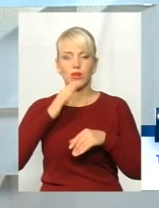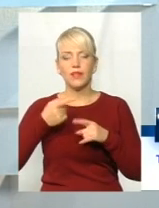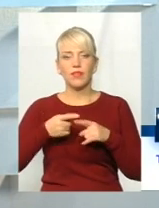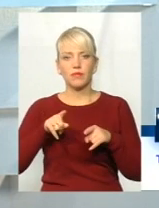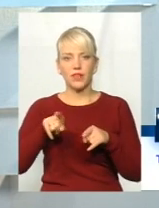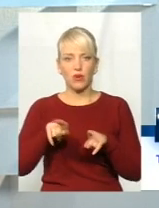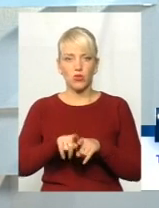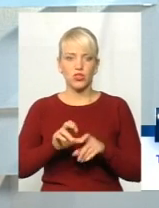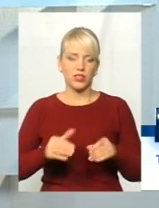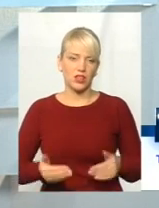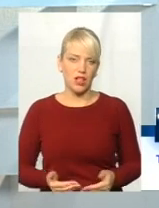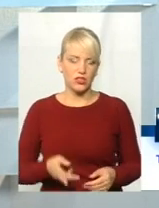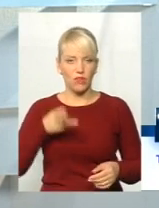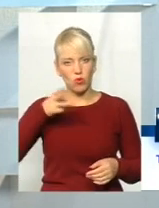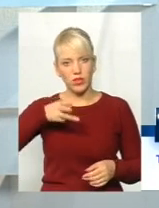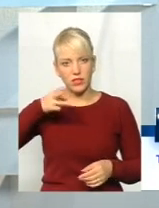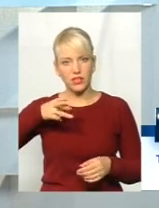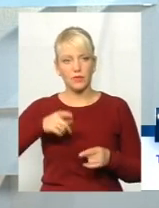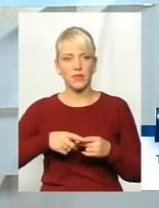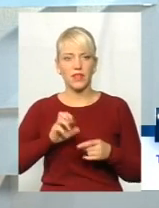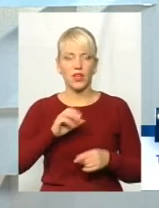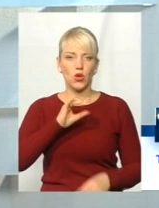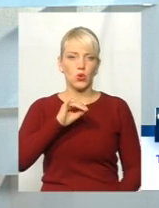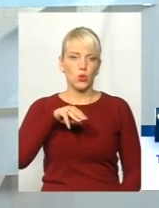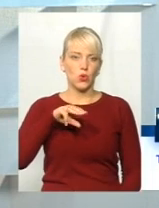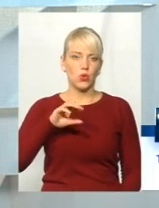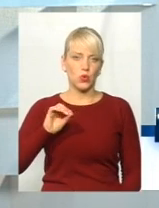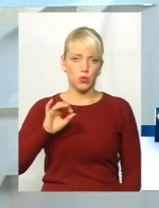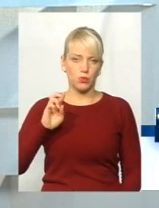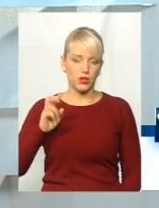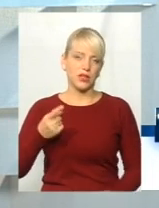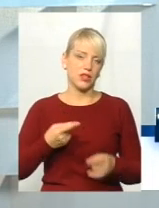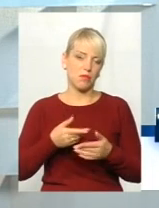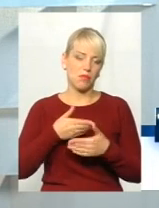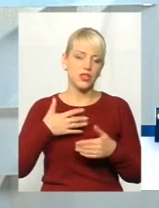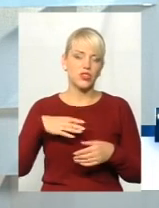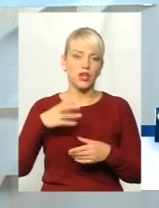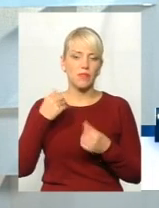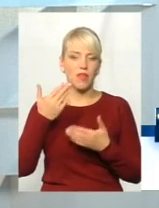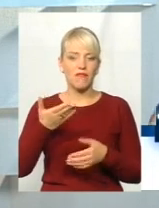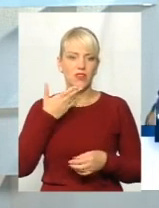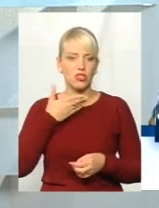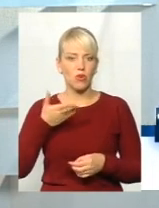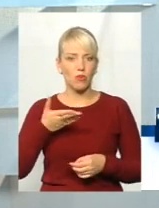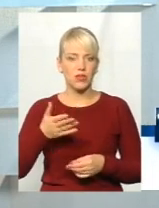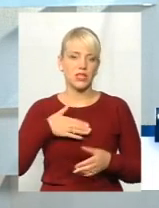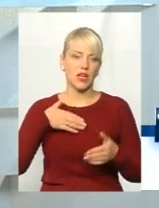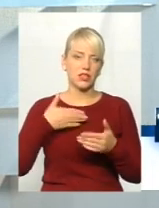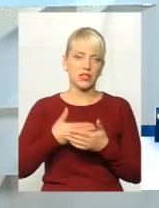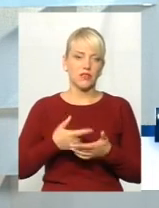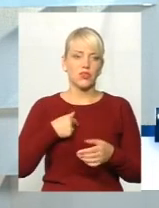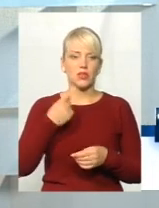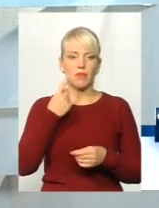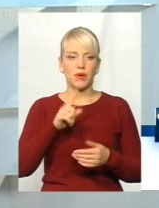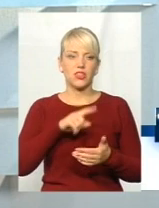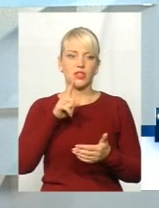трансляція наживо, так само, як і в «Ютюбі». Так що чекаємо на ваші коментарі, на вашу активність. А моє перше питання,